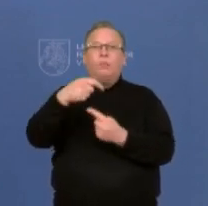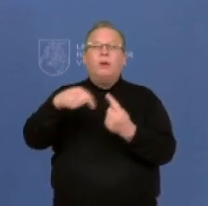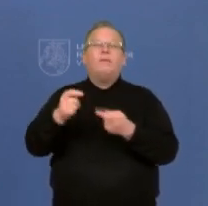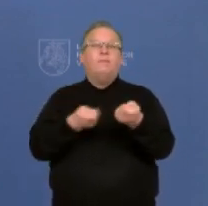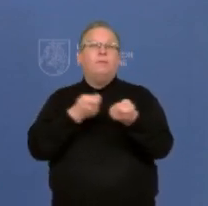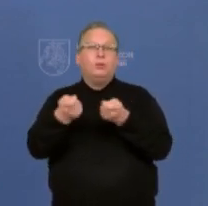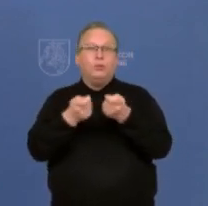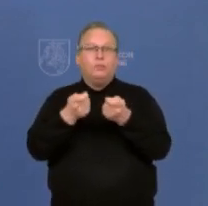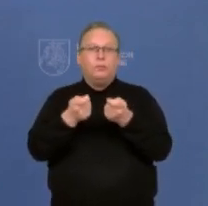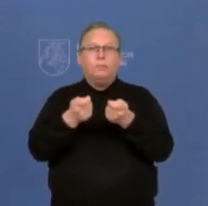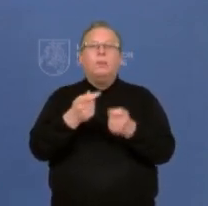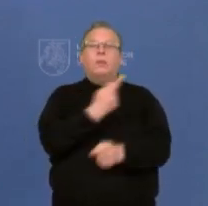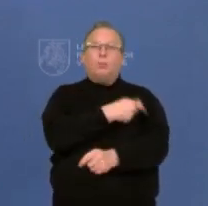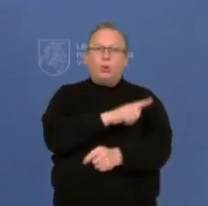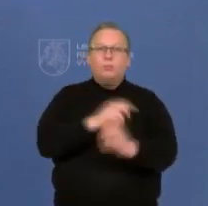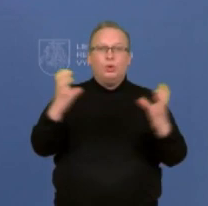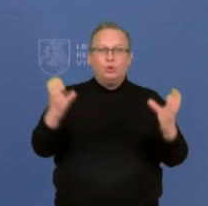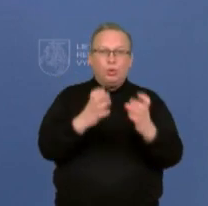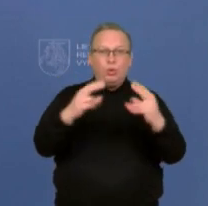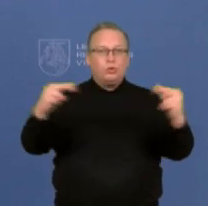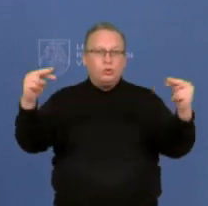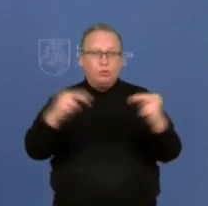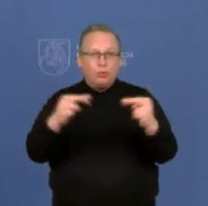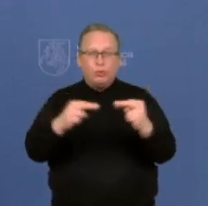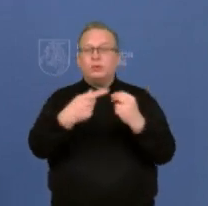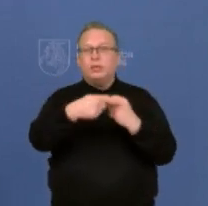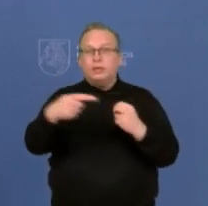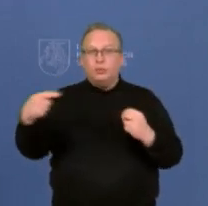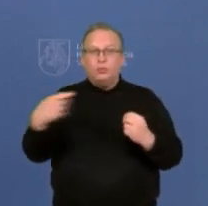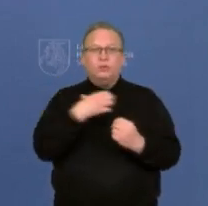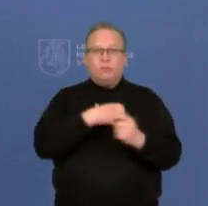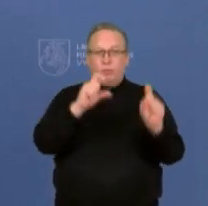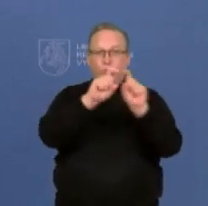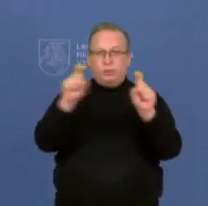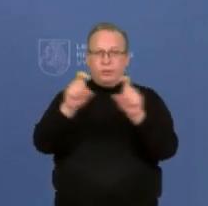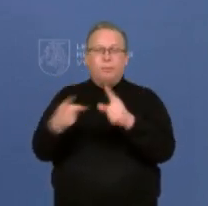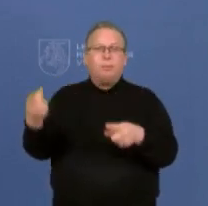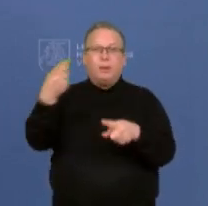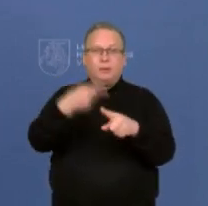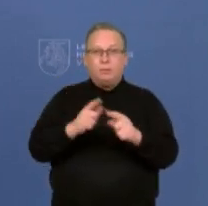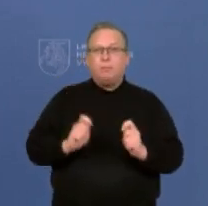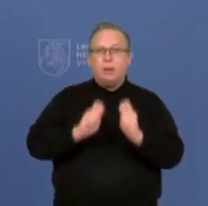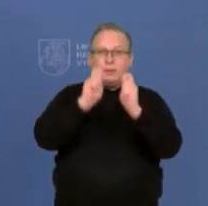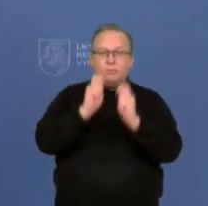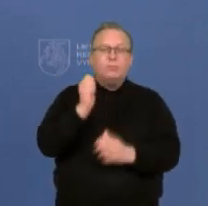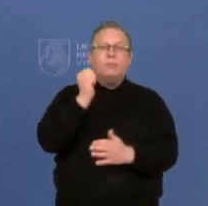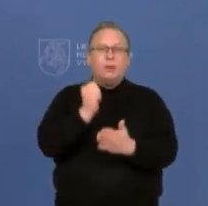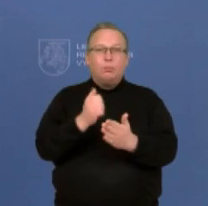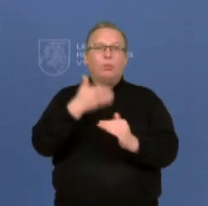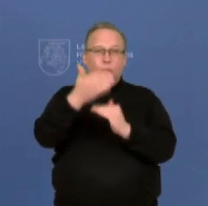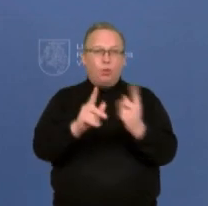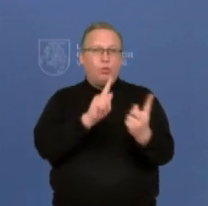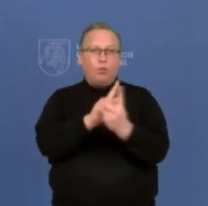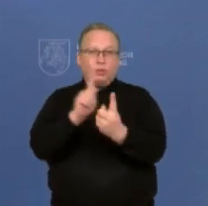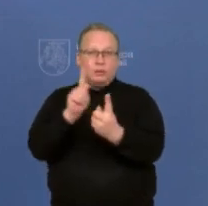asmens sveikatos priežios, laugos, globos, kitų kritinių tarnybų papildomam testaimui, testaimui po kontakto,